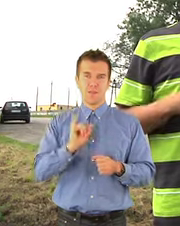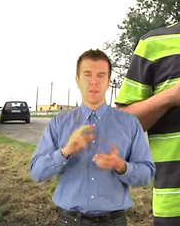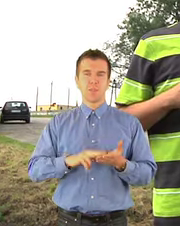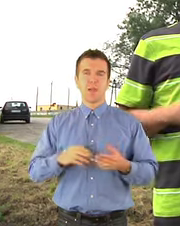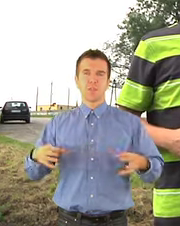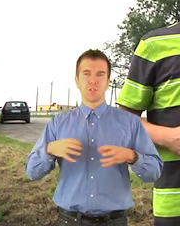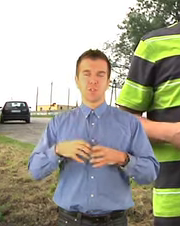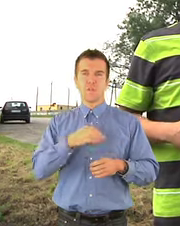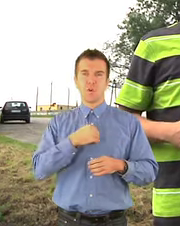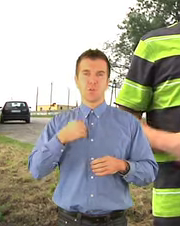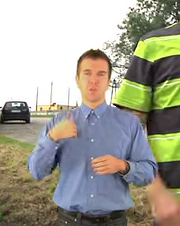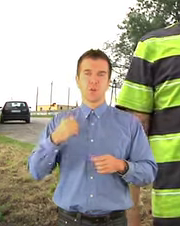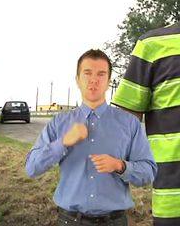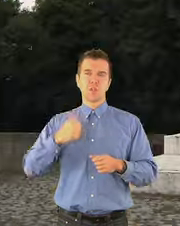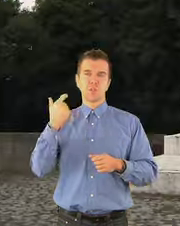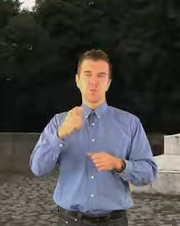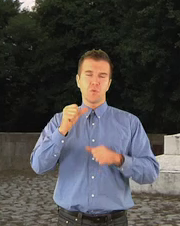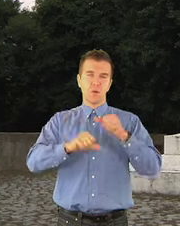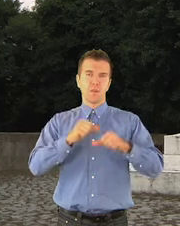Polski trzeba było teraz czekać kolejne 100 lat.